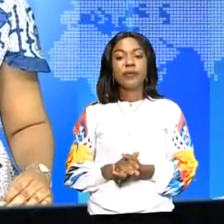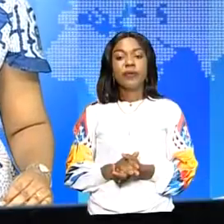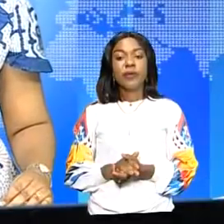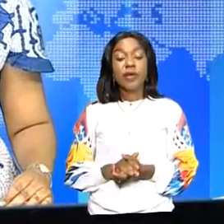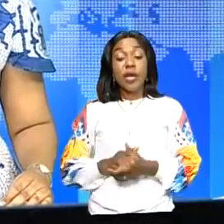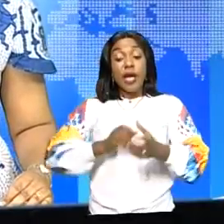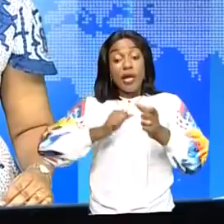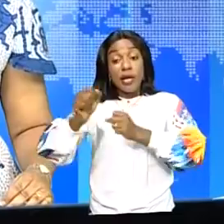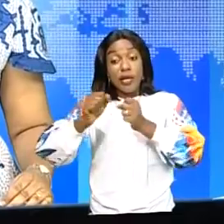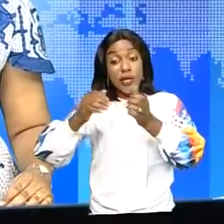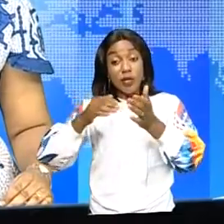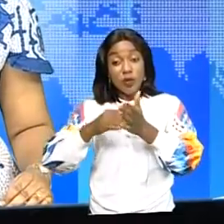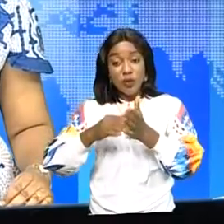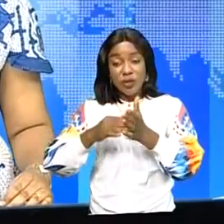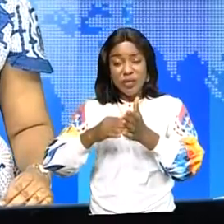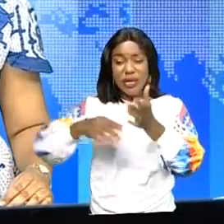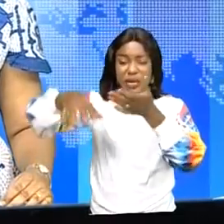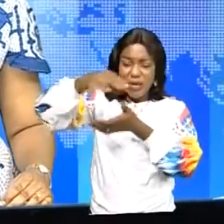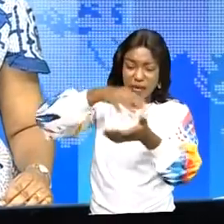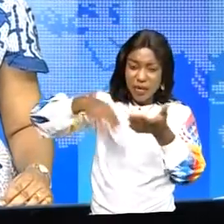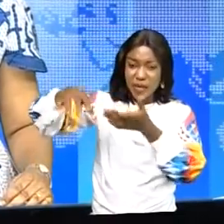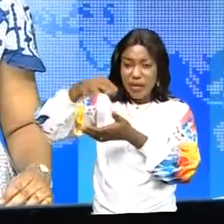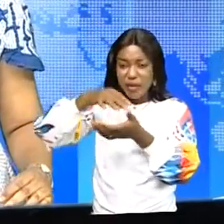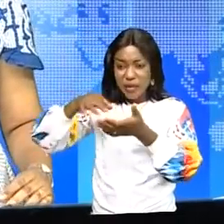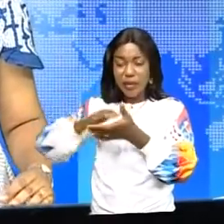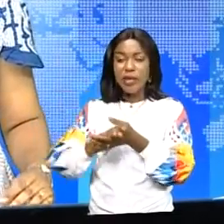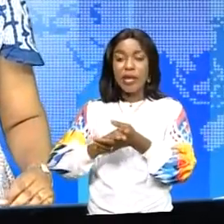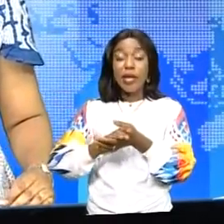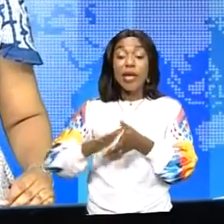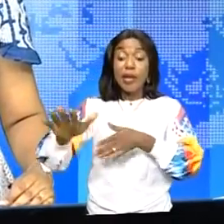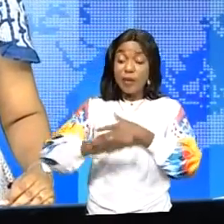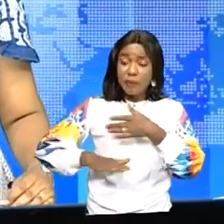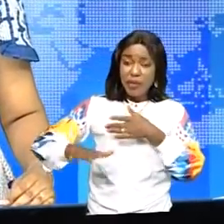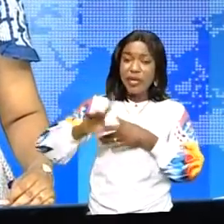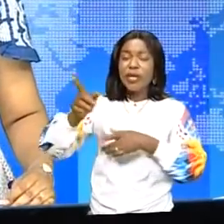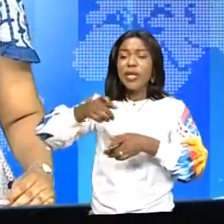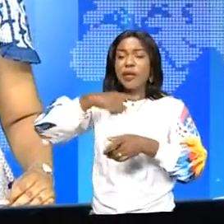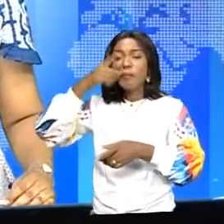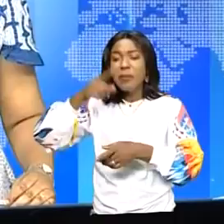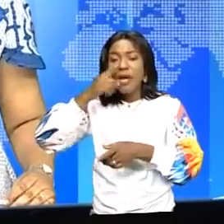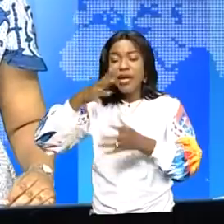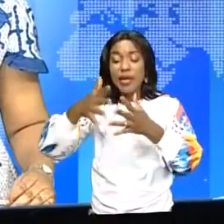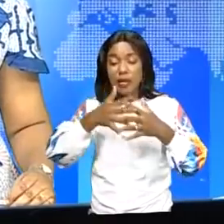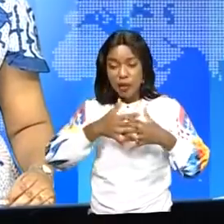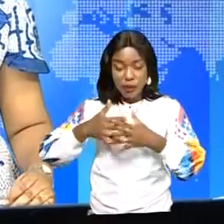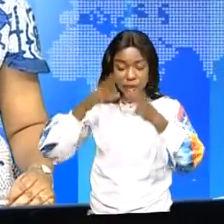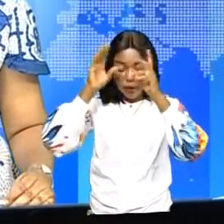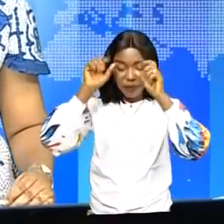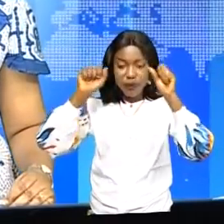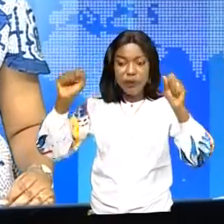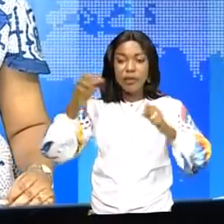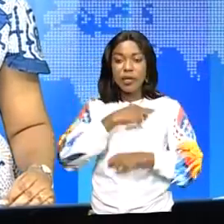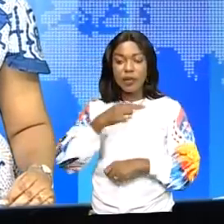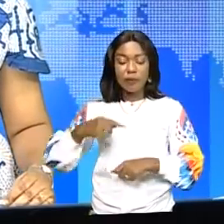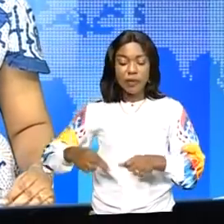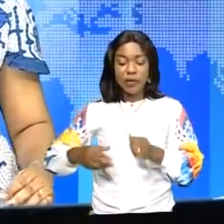Lutte contre l'insécurité. La Grande-Bretagne veut accompagner la RDC. Le président de la République a eu des échanges dans ce sens avec l